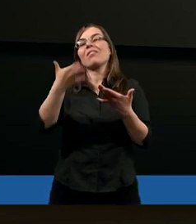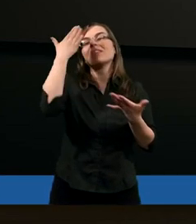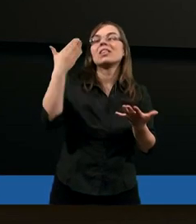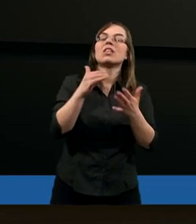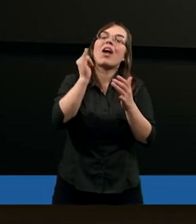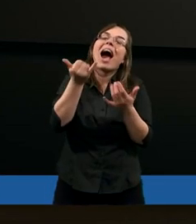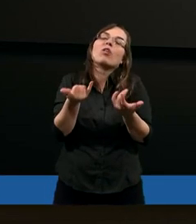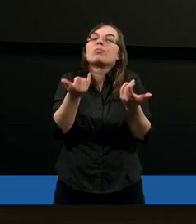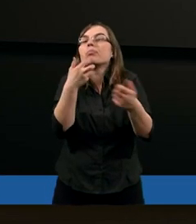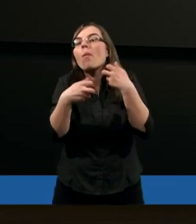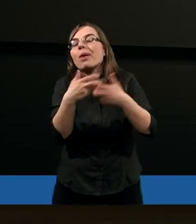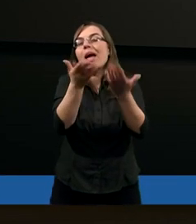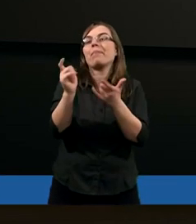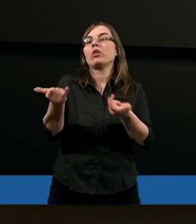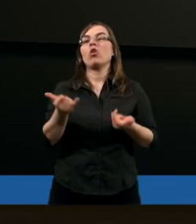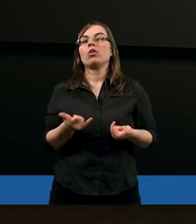lepiej niż inni,